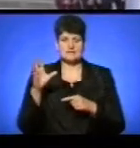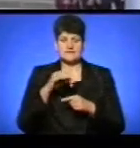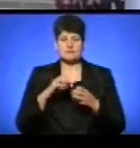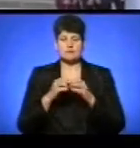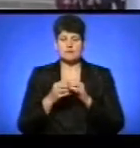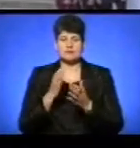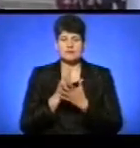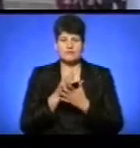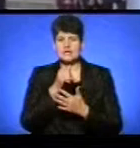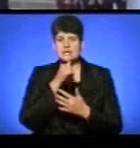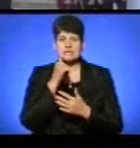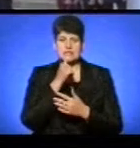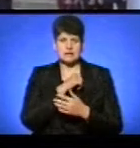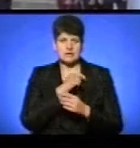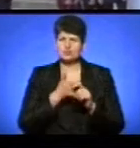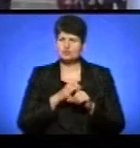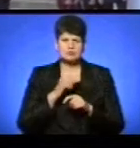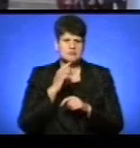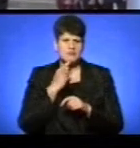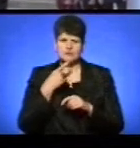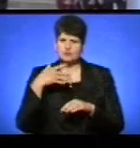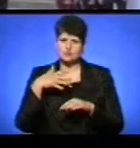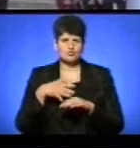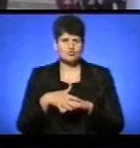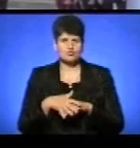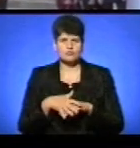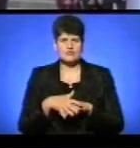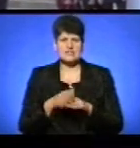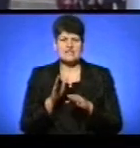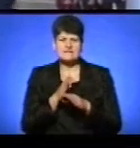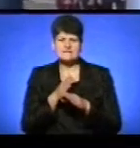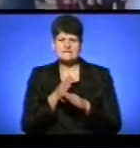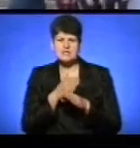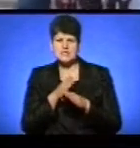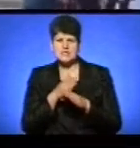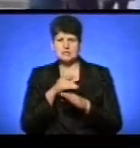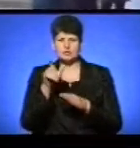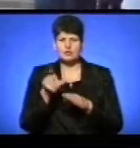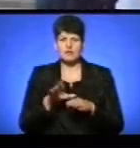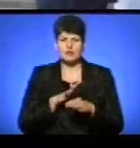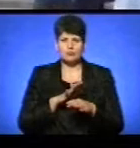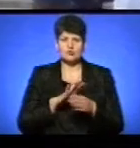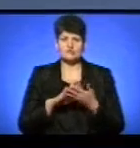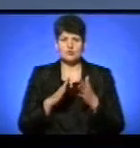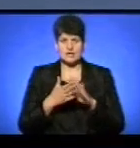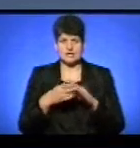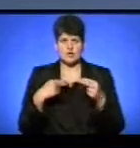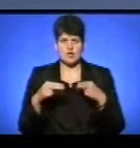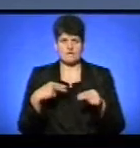досить скриті. І дуже складно зрозуміти і вирізнити людину, яка була в ситуації торгівлі людьми.